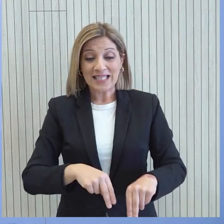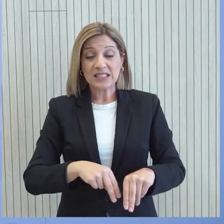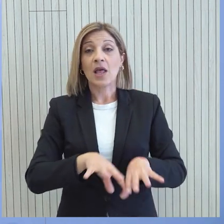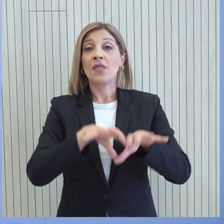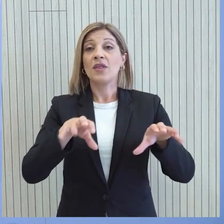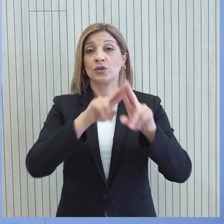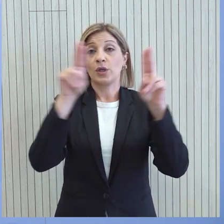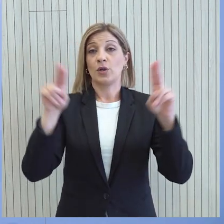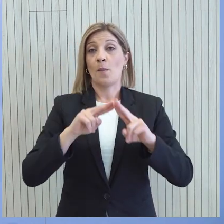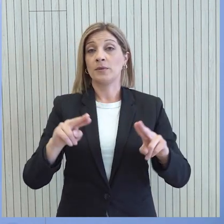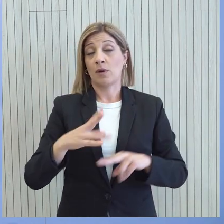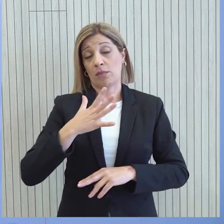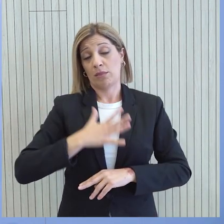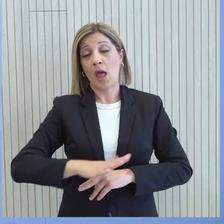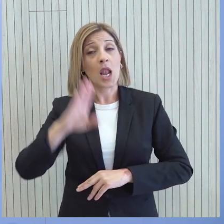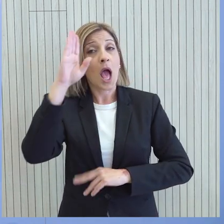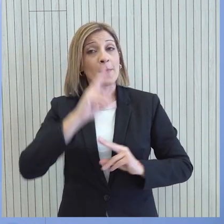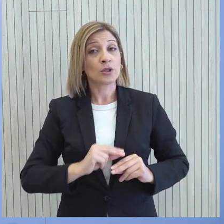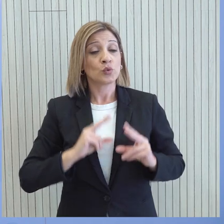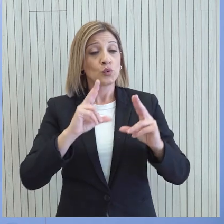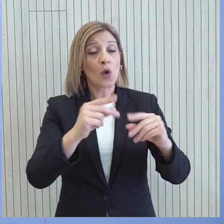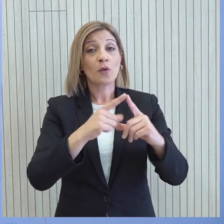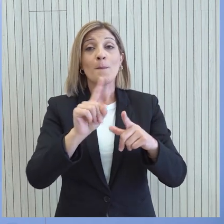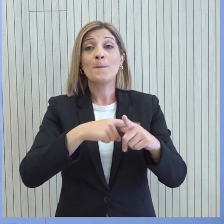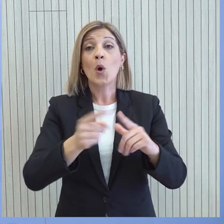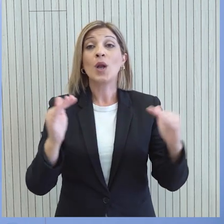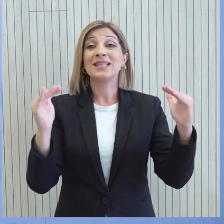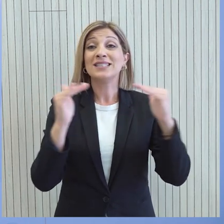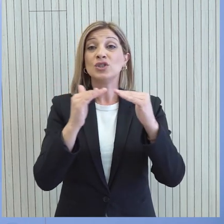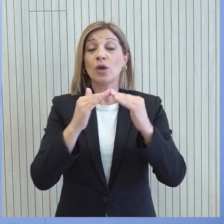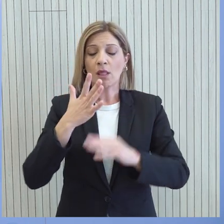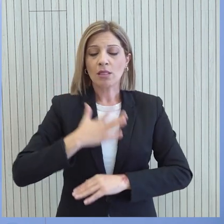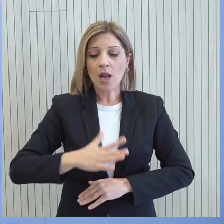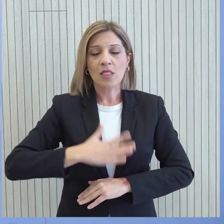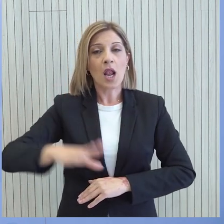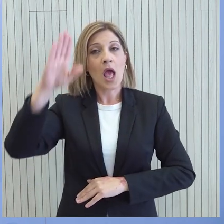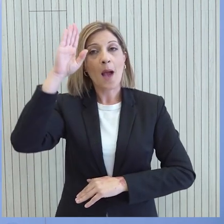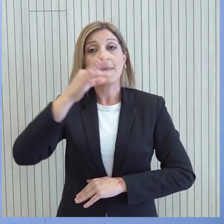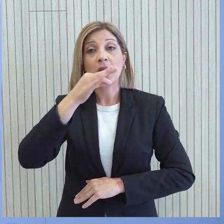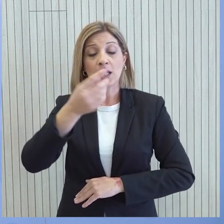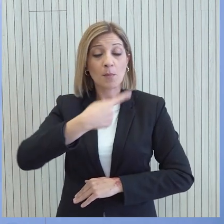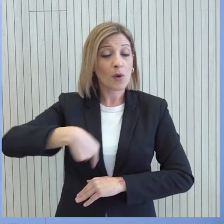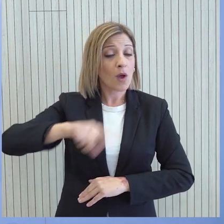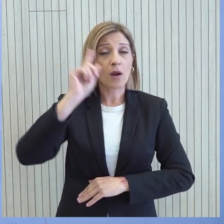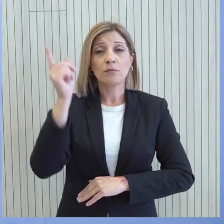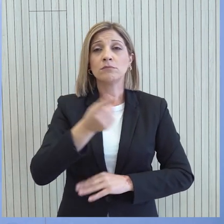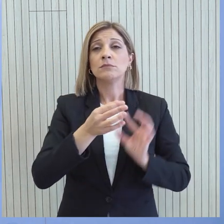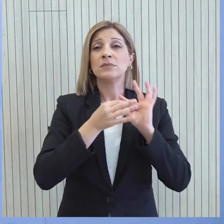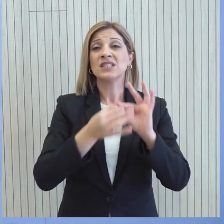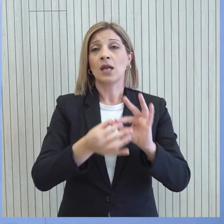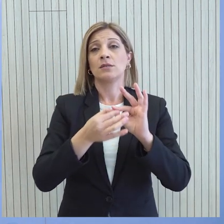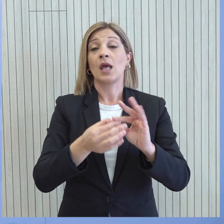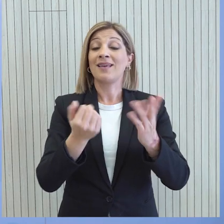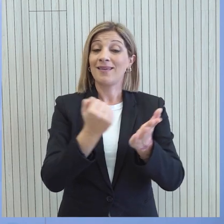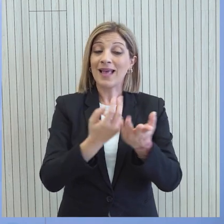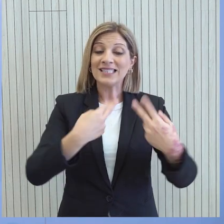διζωνικής δικαιοτικής ομοσπονδίας με πολιτική ισόητα όπως αυτή αναφέρεται σε όλα τα ψηφίσματα του Συμβουλίου Ασφαλείας των ΗΠΑ